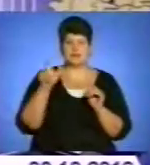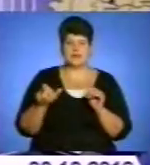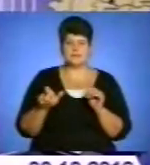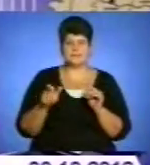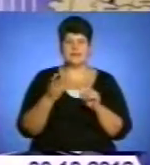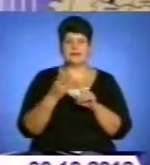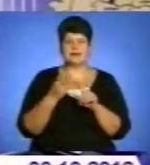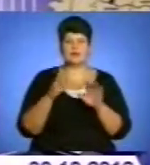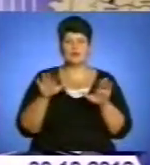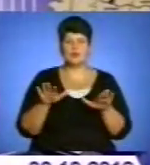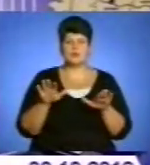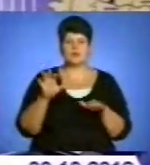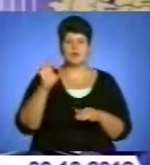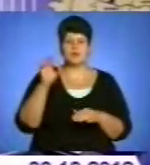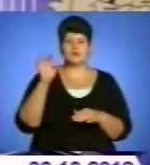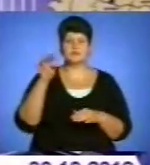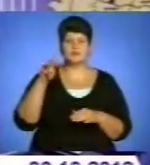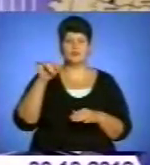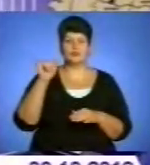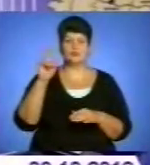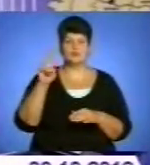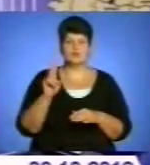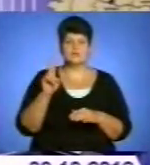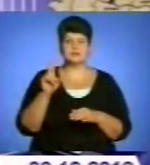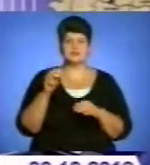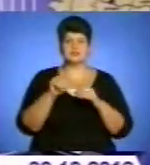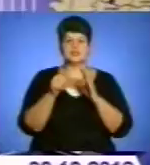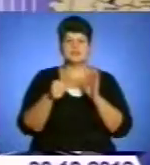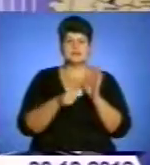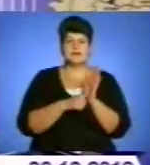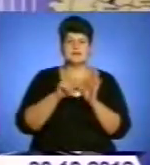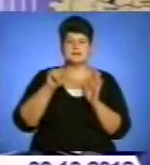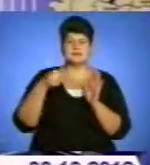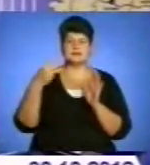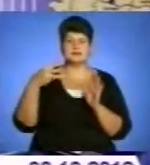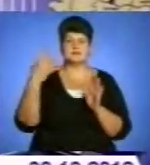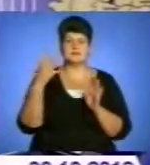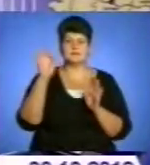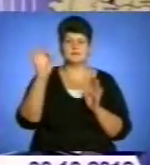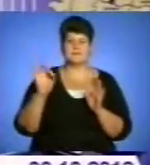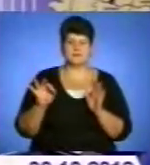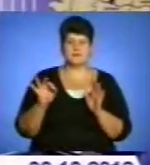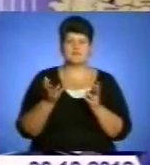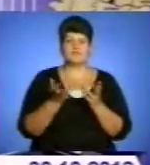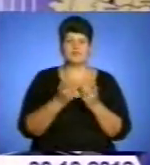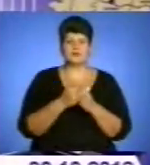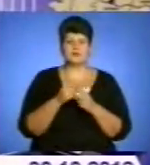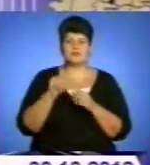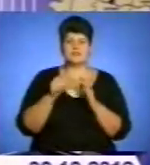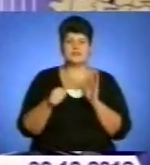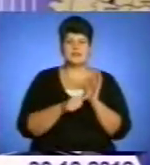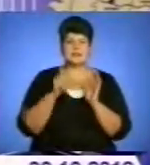на третьому місці Орест Муц 16,05%, в кількості 16